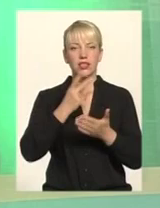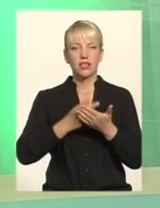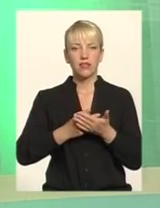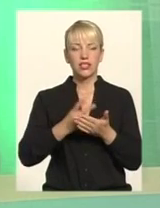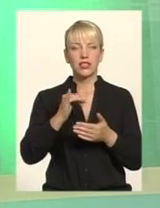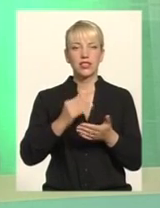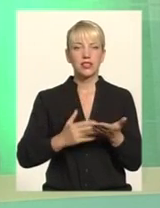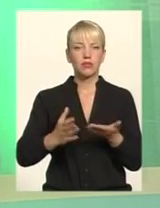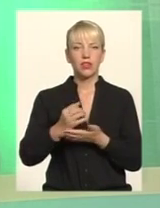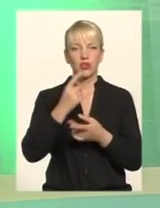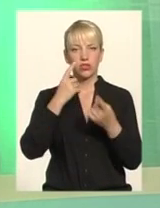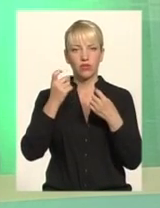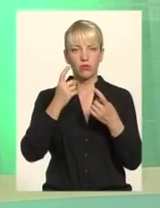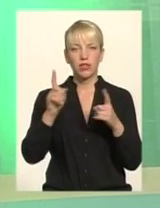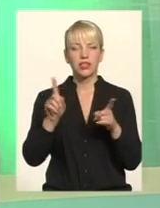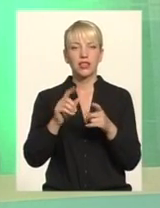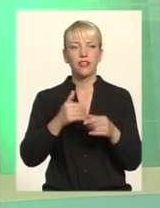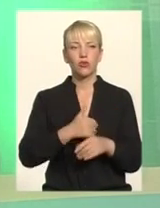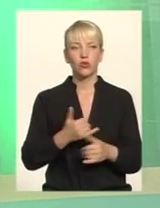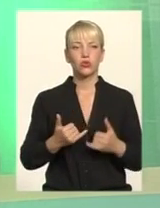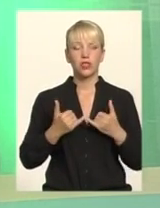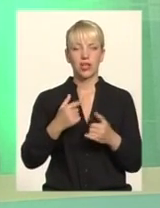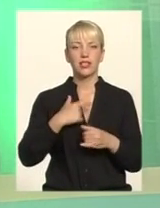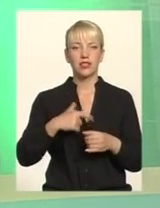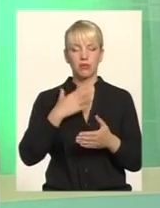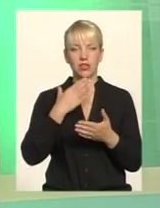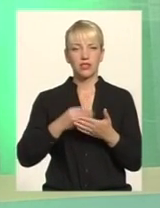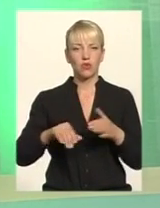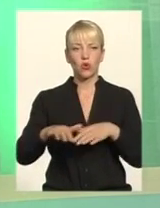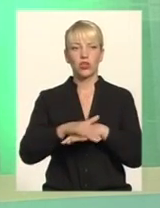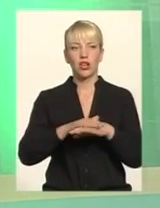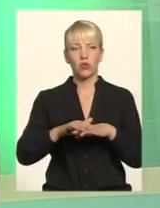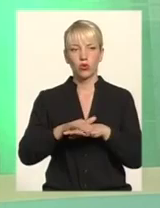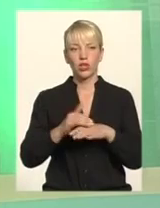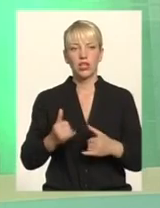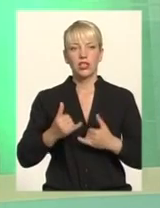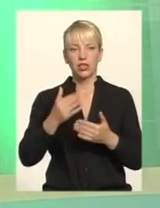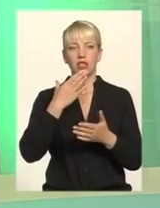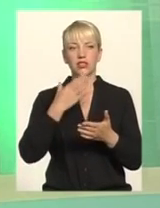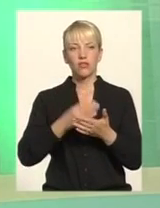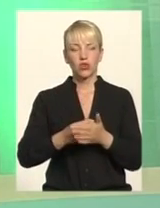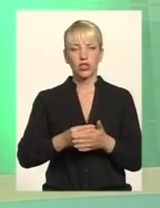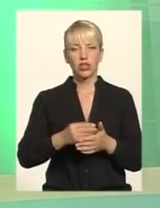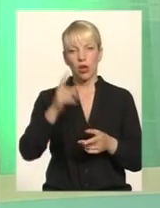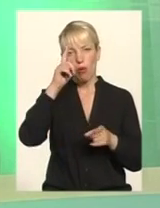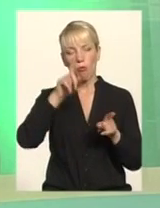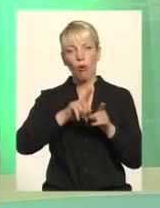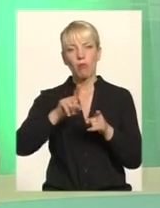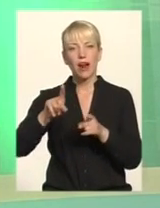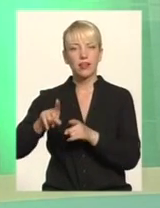Збирають інформацію Які хочуть для себе Для свого народу Для своїх побратимів